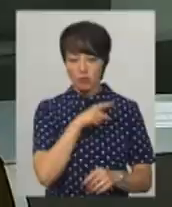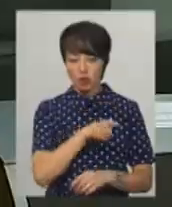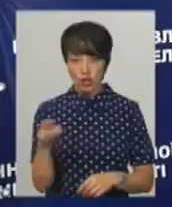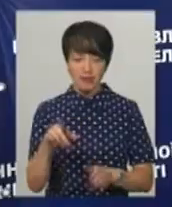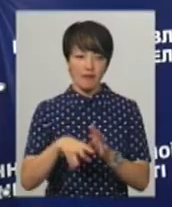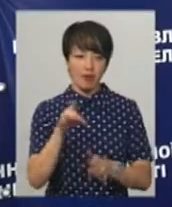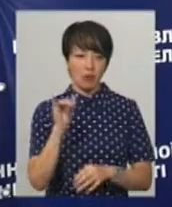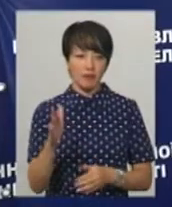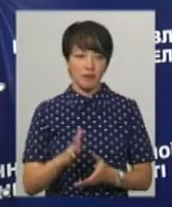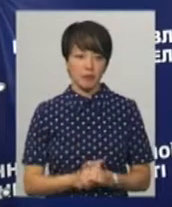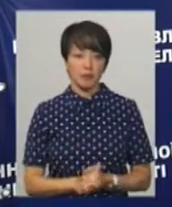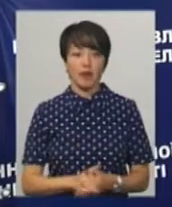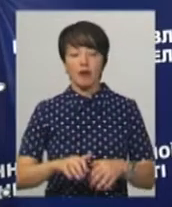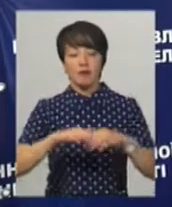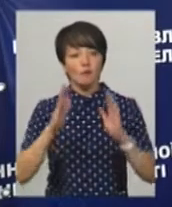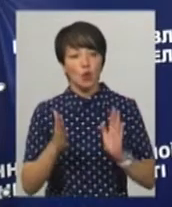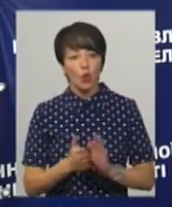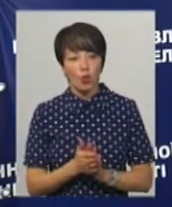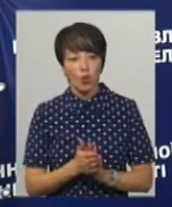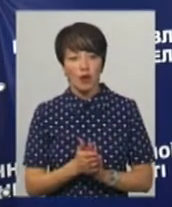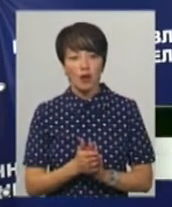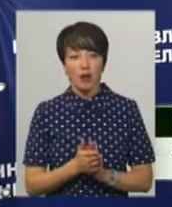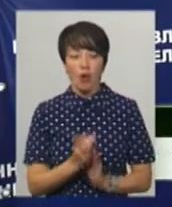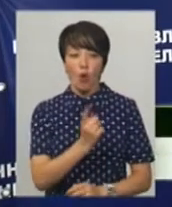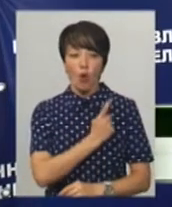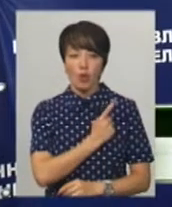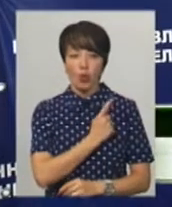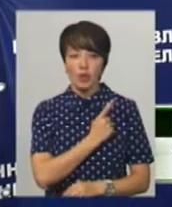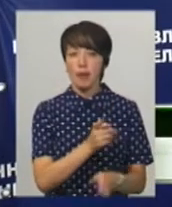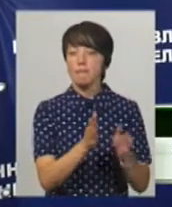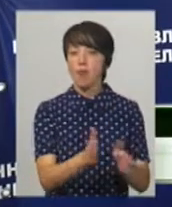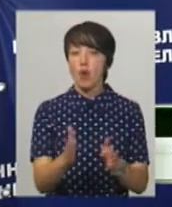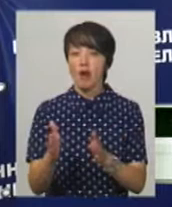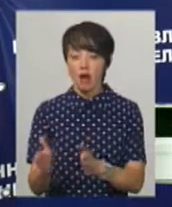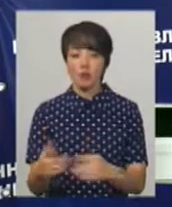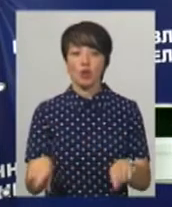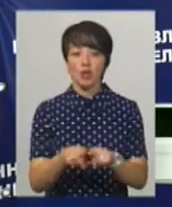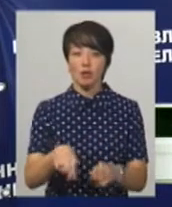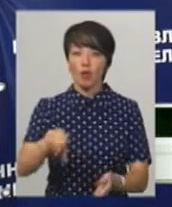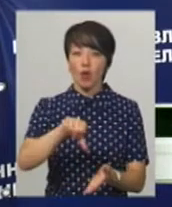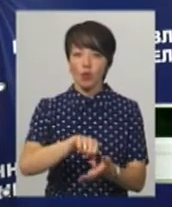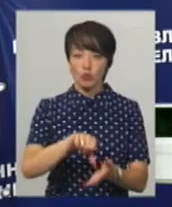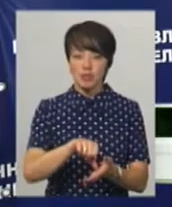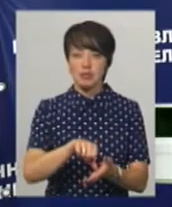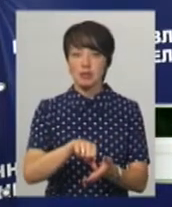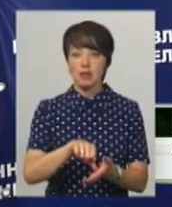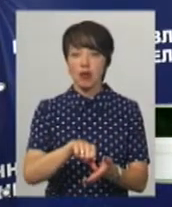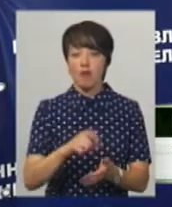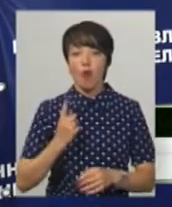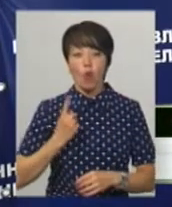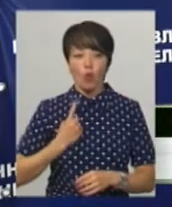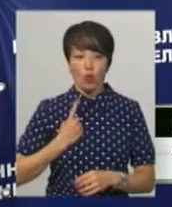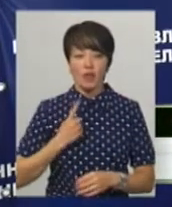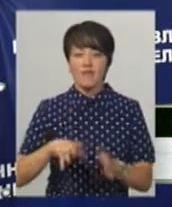«Всього для охорони публічного порядку, а також для участі безпосередньо в охороні